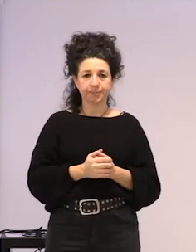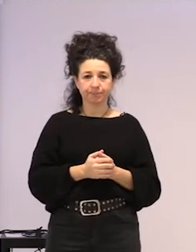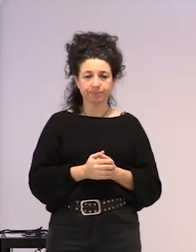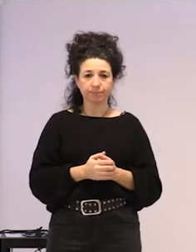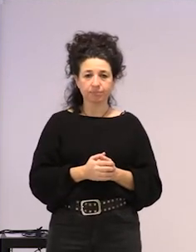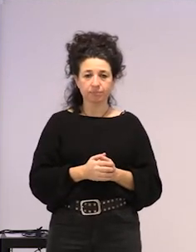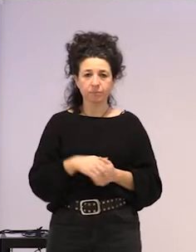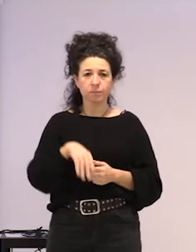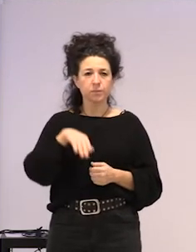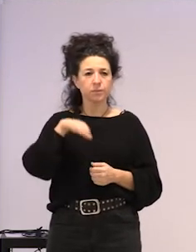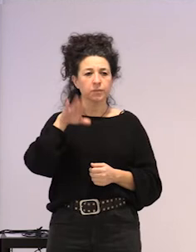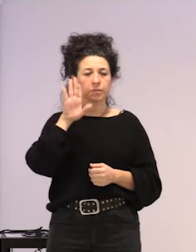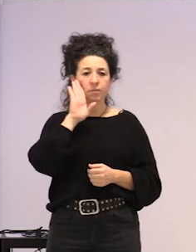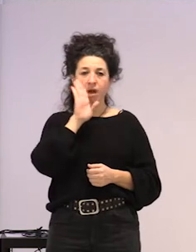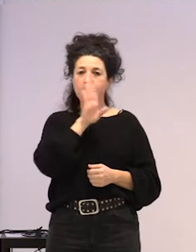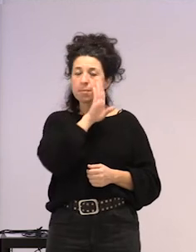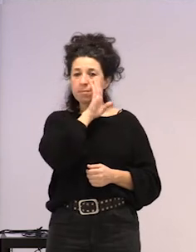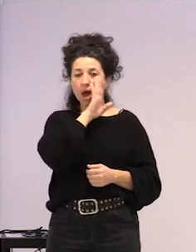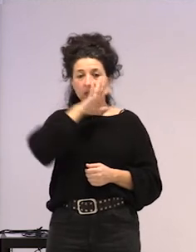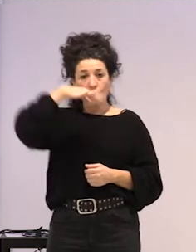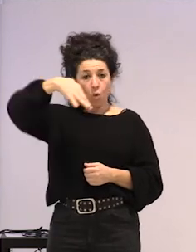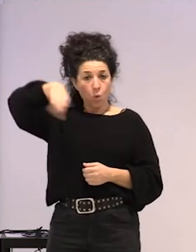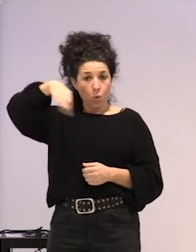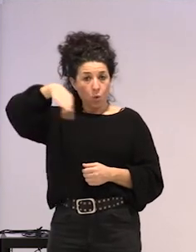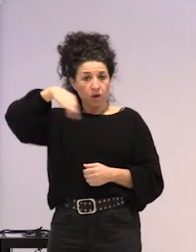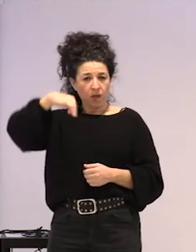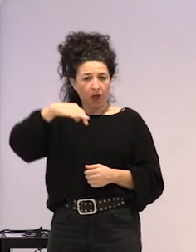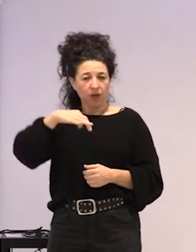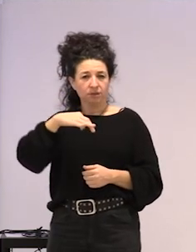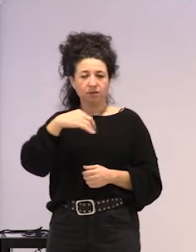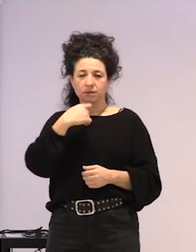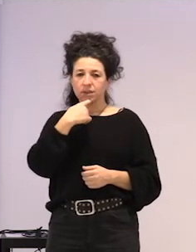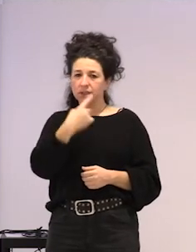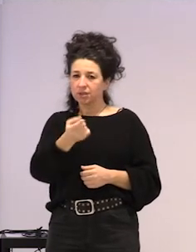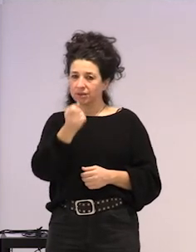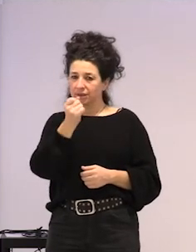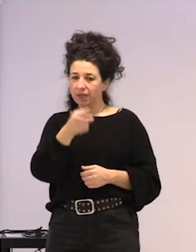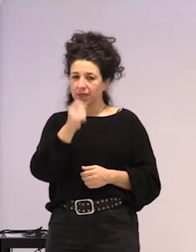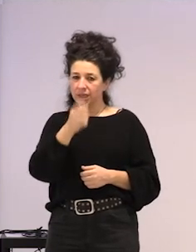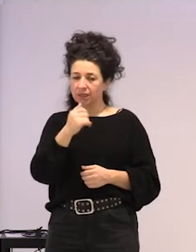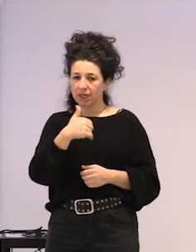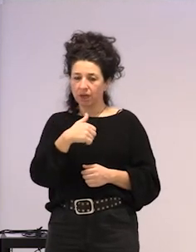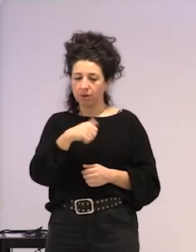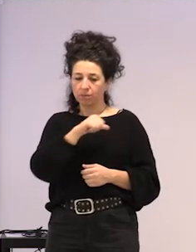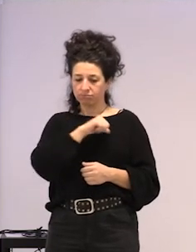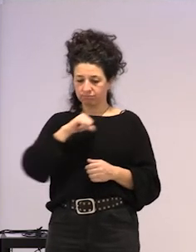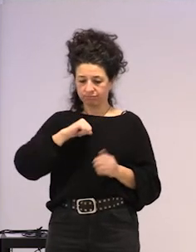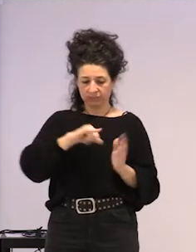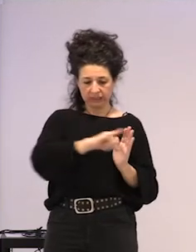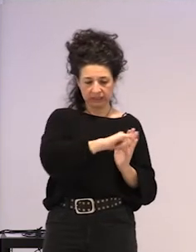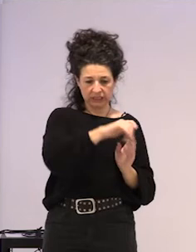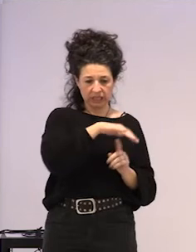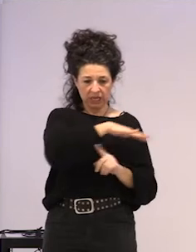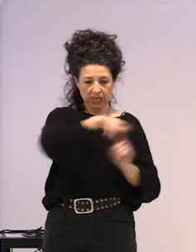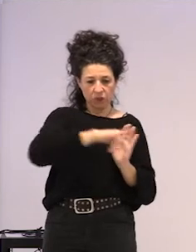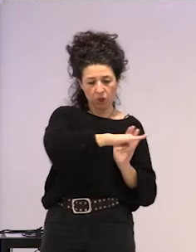kasuan, beraiek aspi marratu dute asko, norberaren inguru urbilla eta gertuko komunitatea